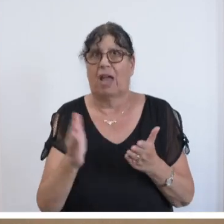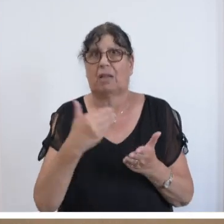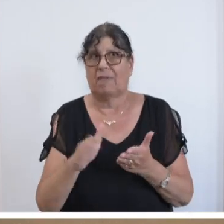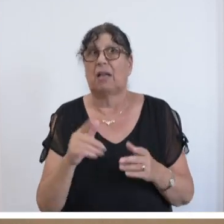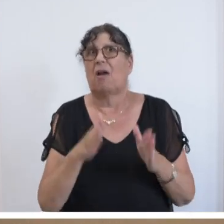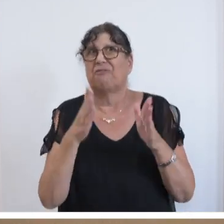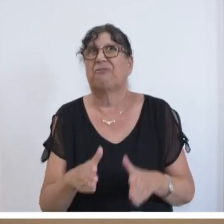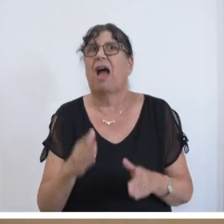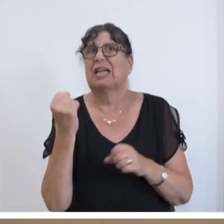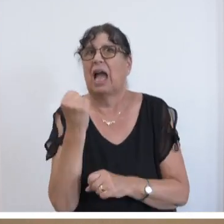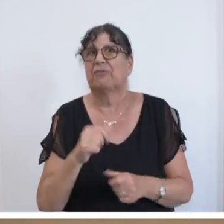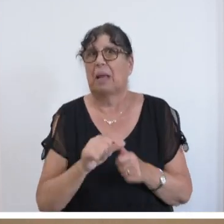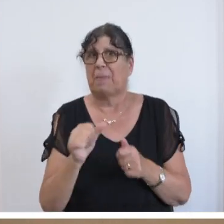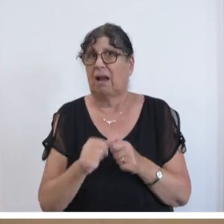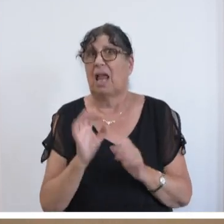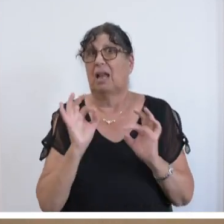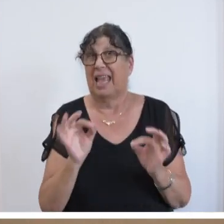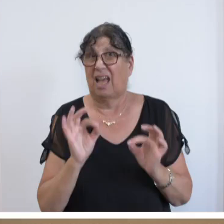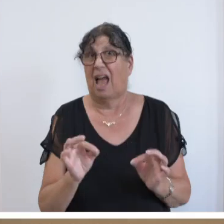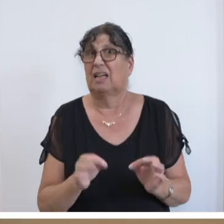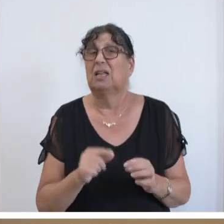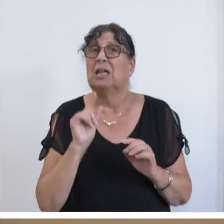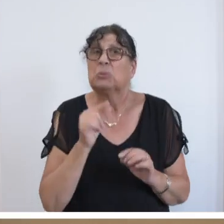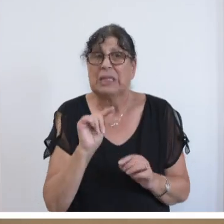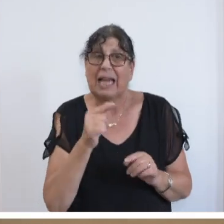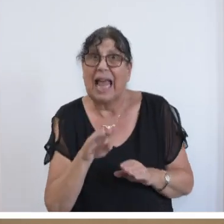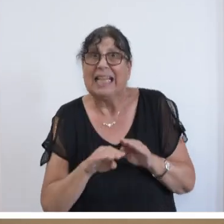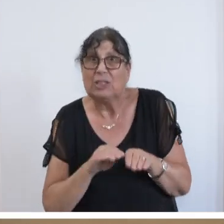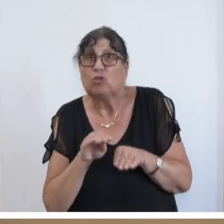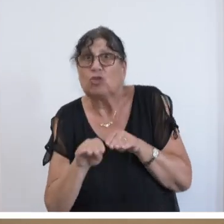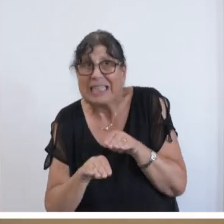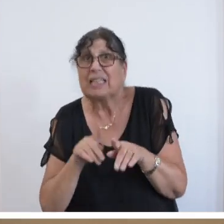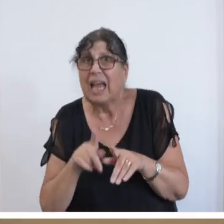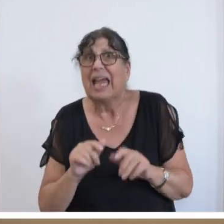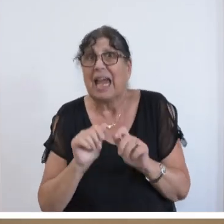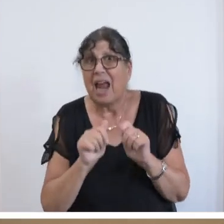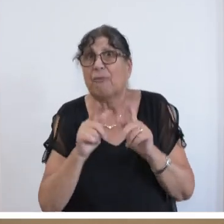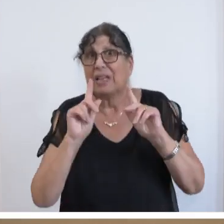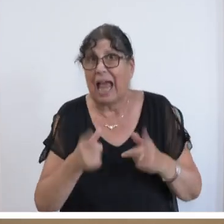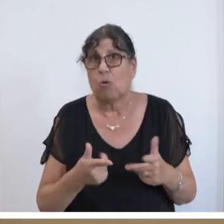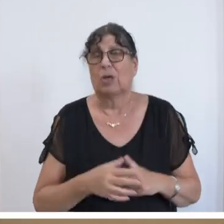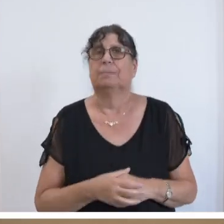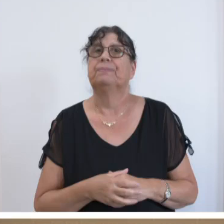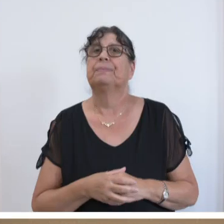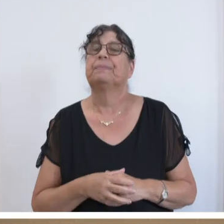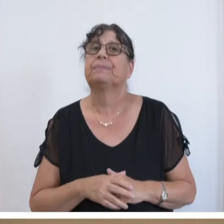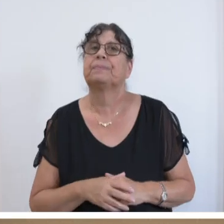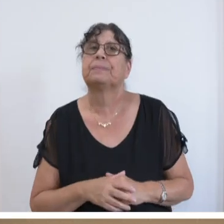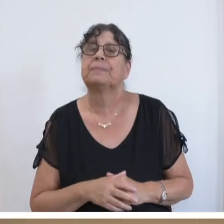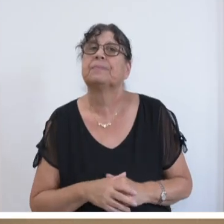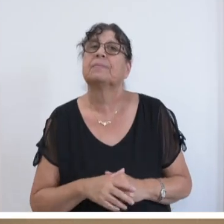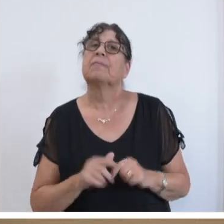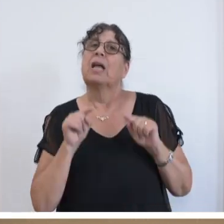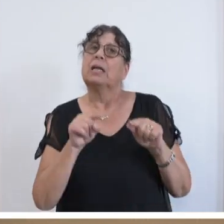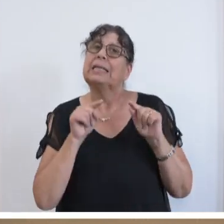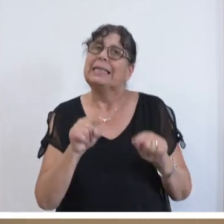müssen auch kleine Schritte gegangen werden, weil jeder kluge Kopf in unserem Bildungssystem einen Unterschied macht. Vor